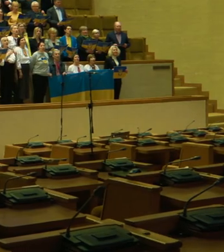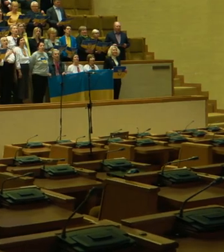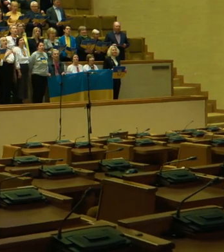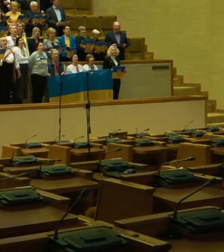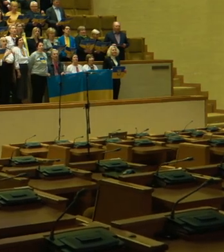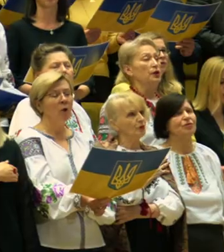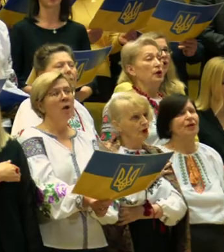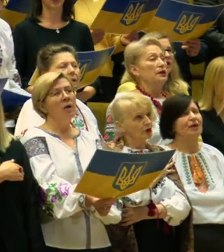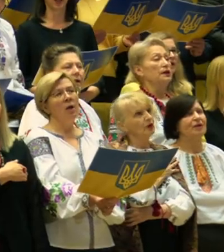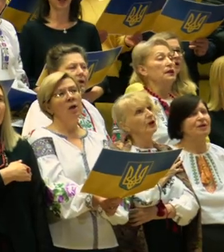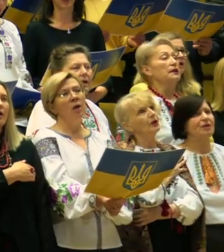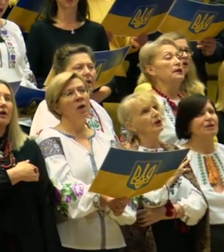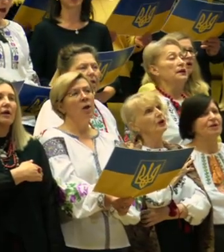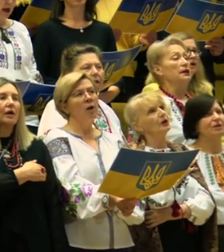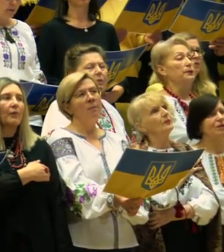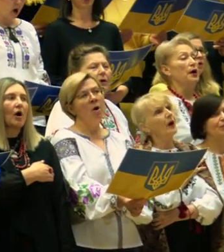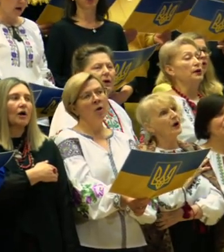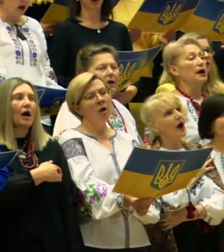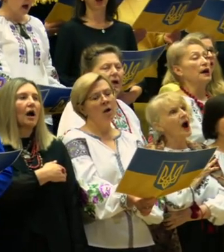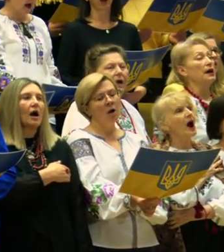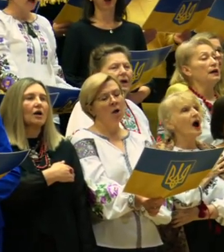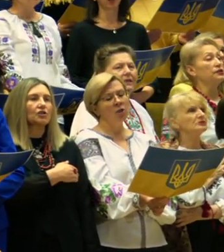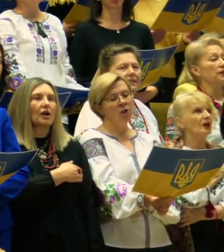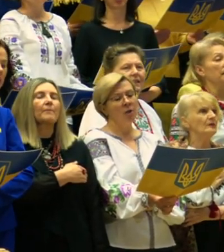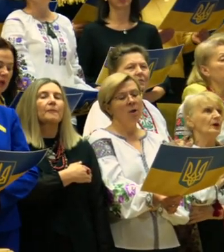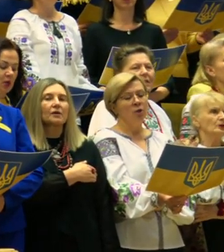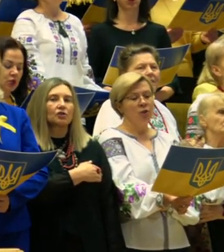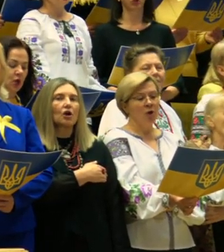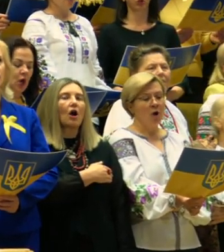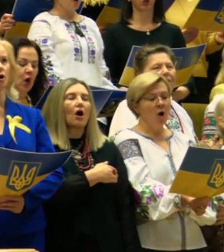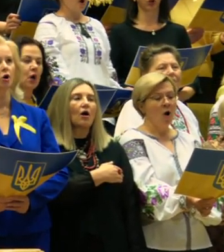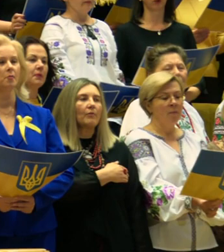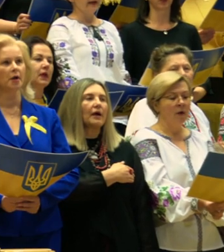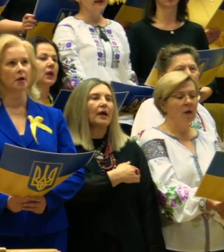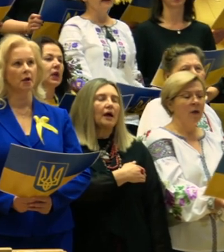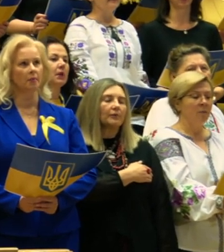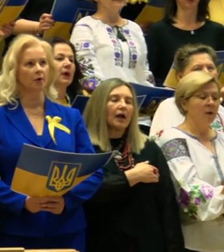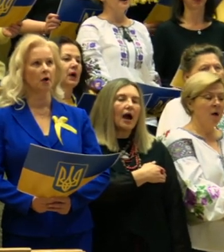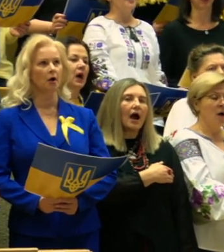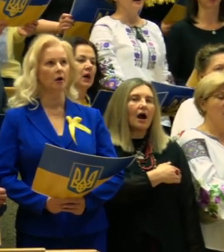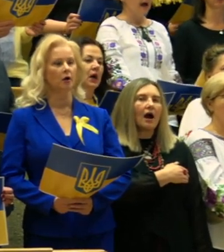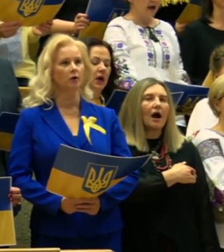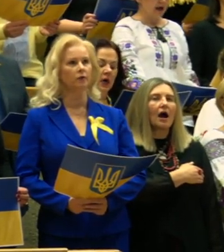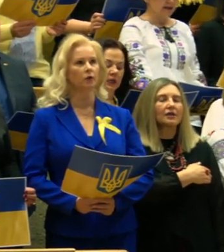yra bus iki